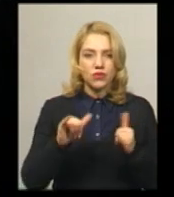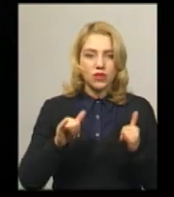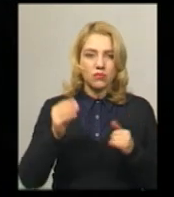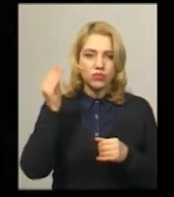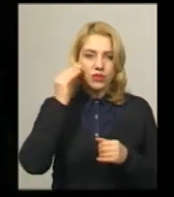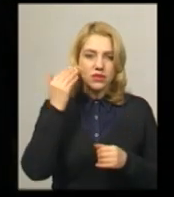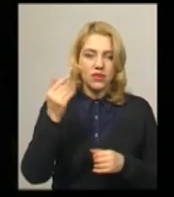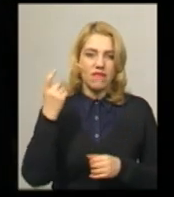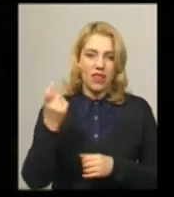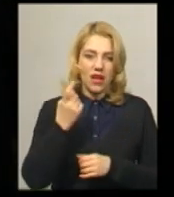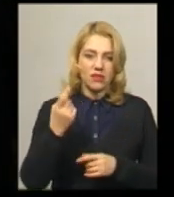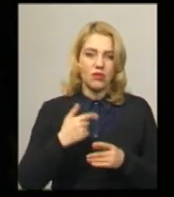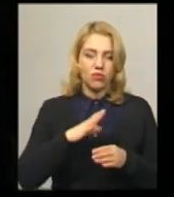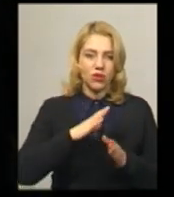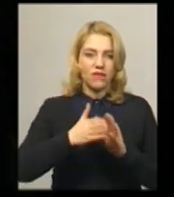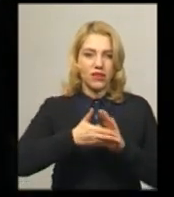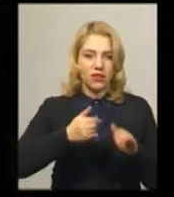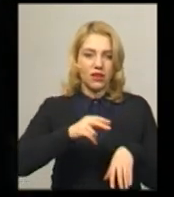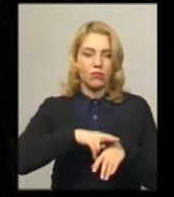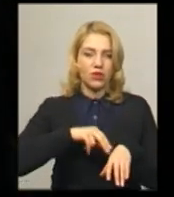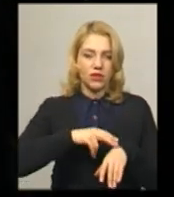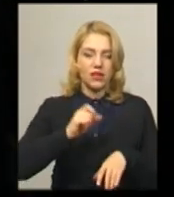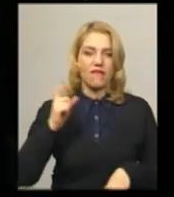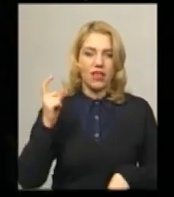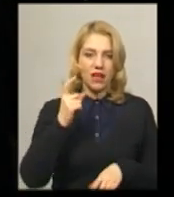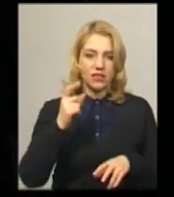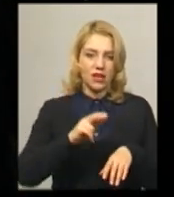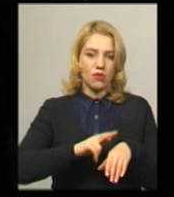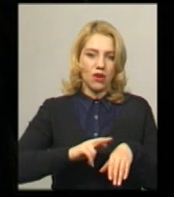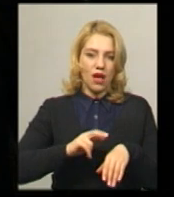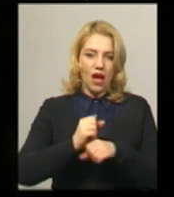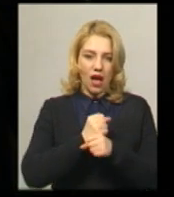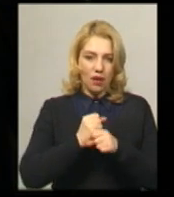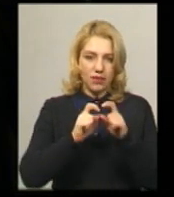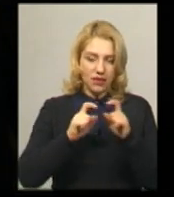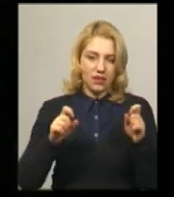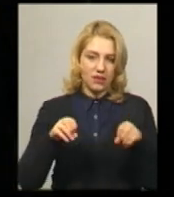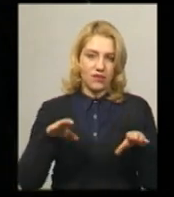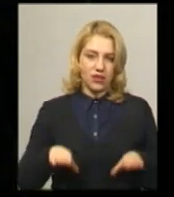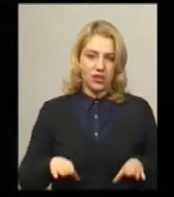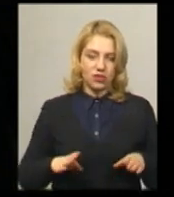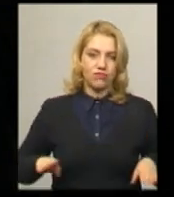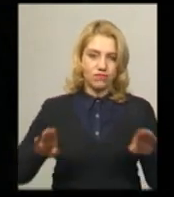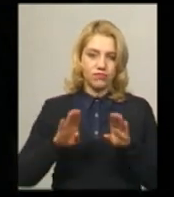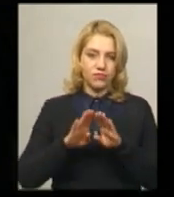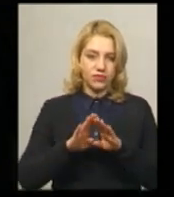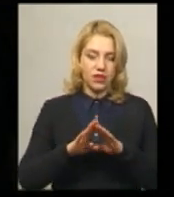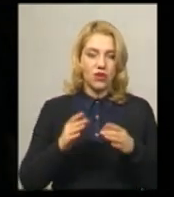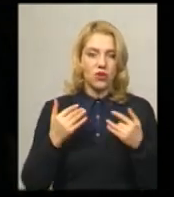викликана була слідчо-оперативна група і власник аптеки вирішив ситуацію наступним чином вирішити. Тобто, оскільки